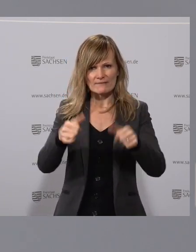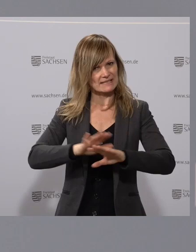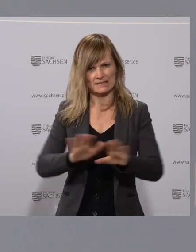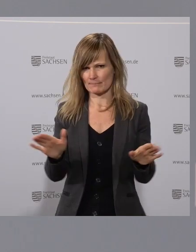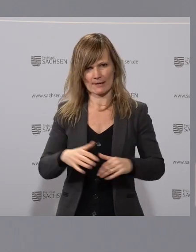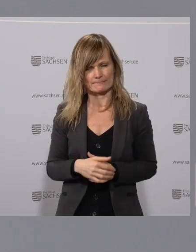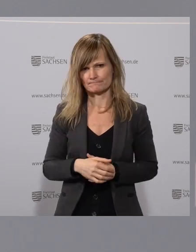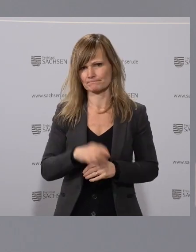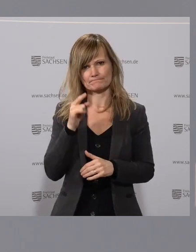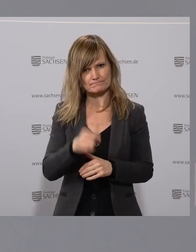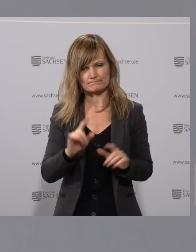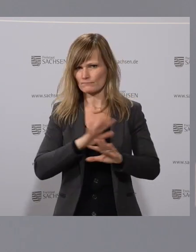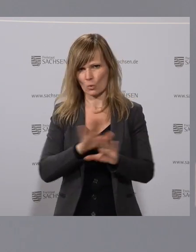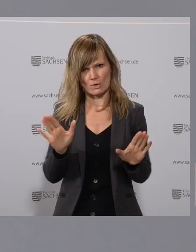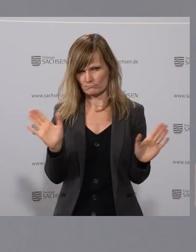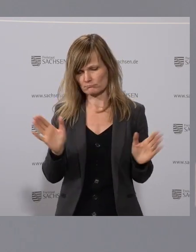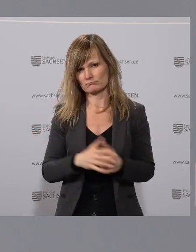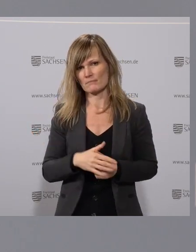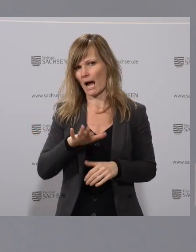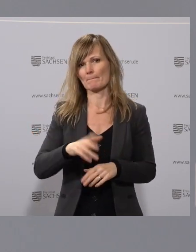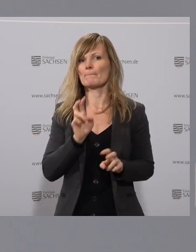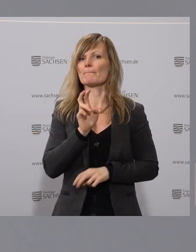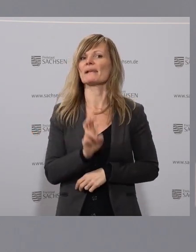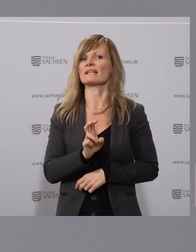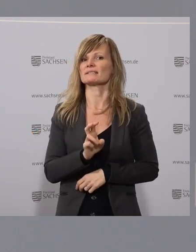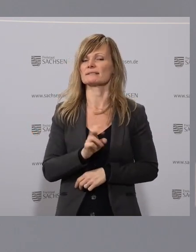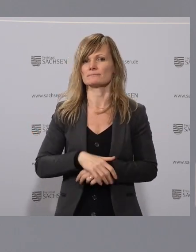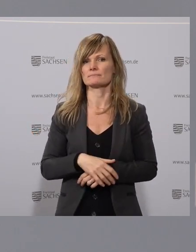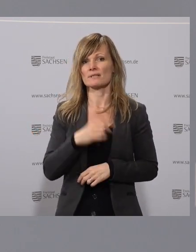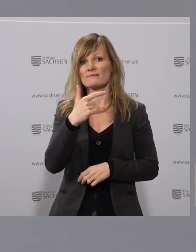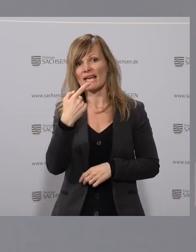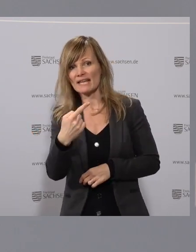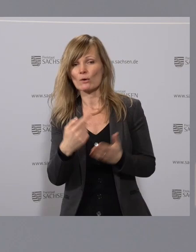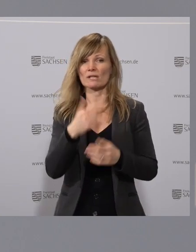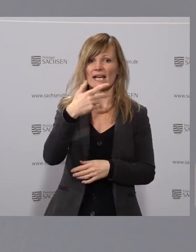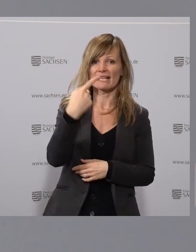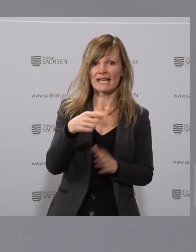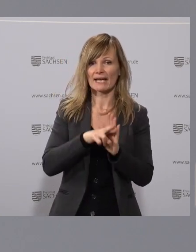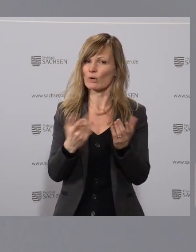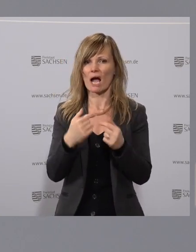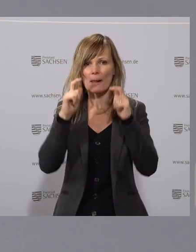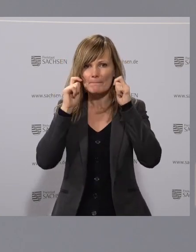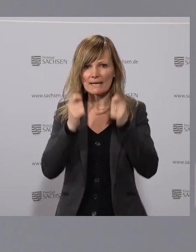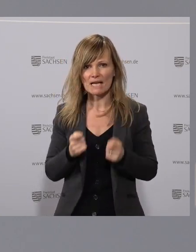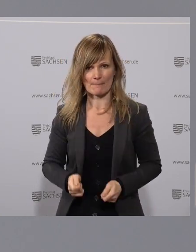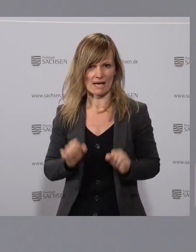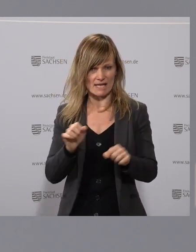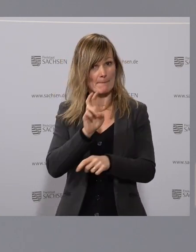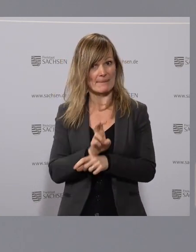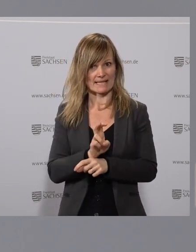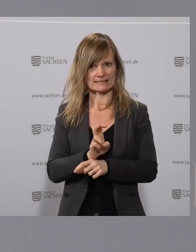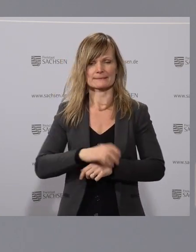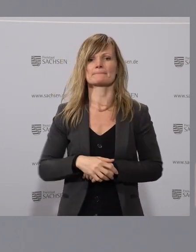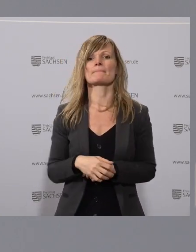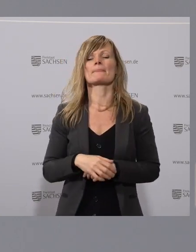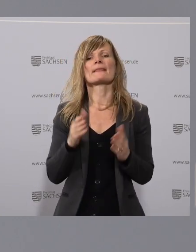heißt, wir haben dort keine Maskenpflicht mehr am Platz, egal ob es eine 2G- oder 3G-Regelung ist. Weitere Lockerungen, die wir vorgesehen